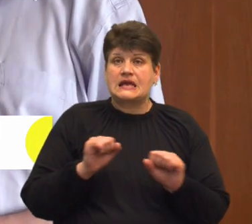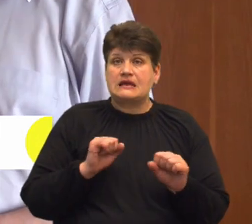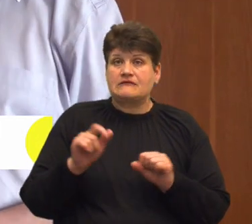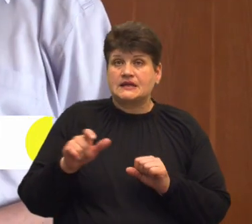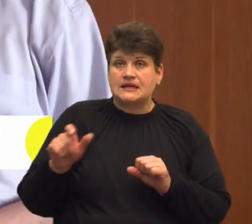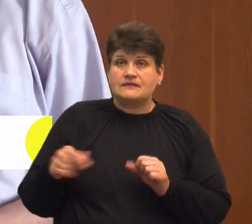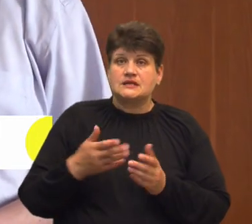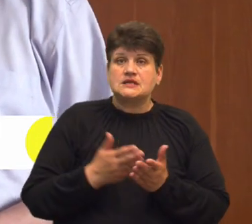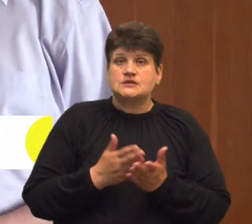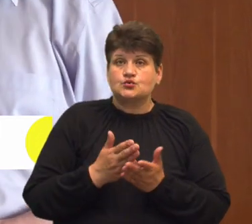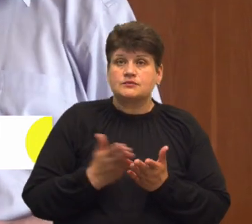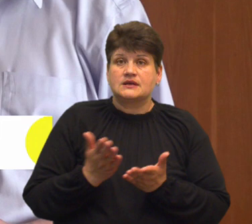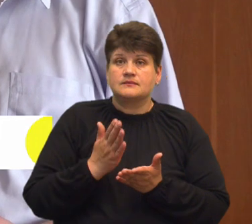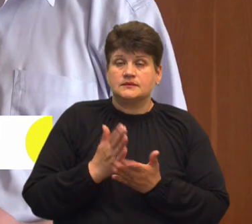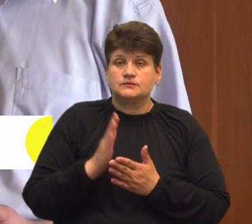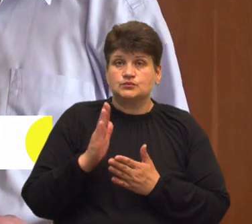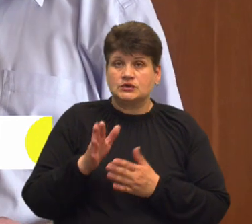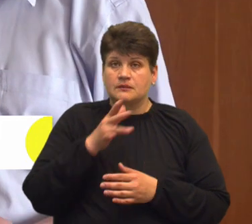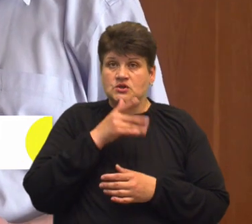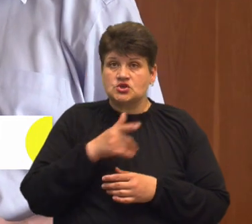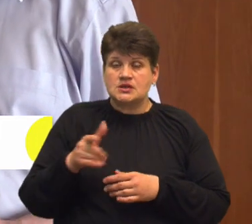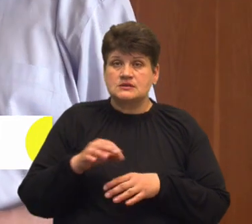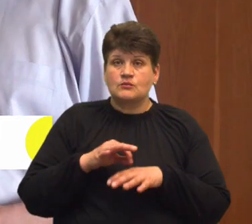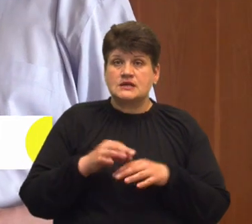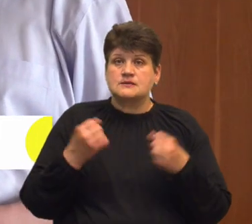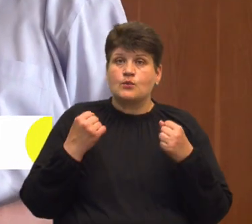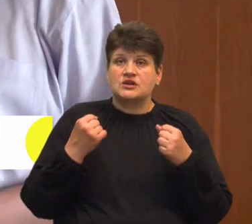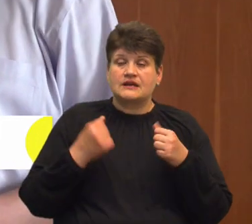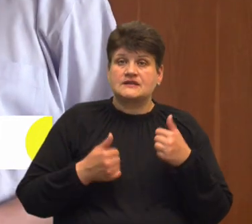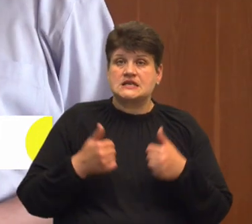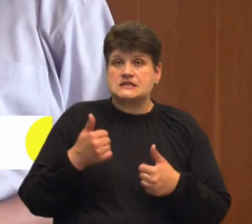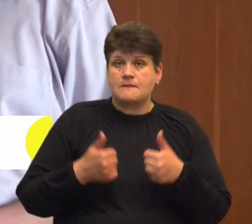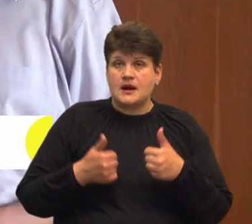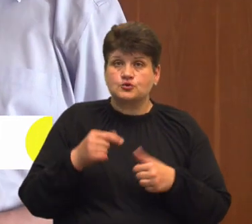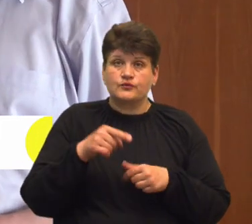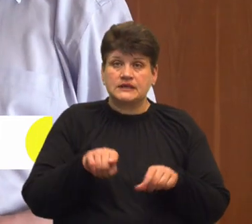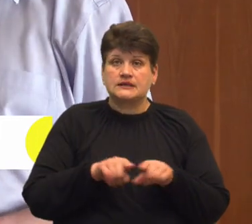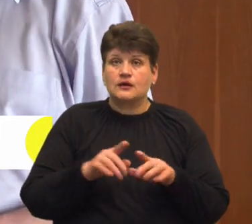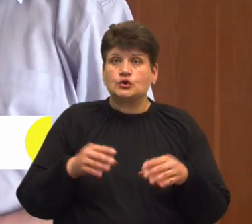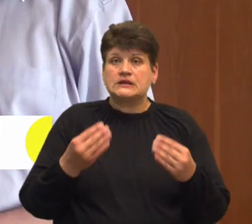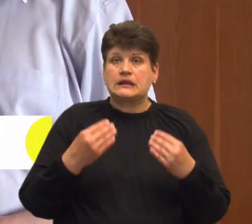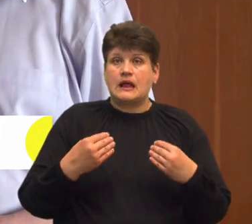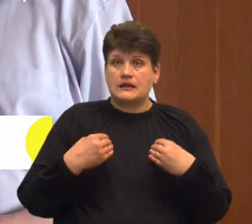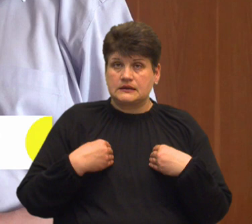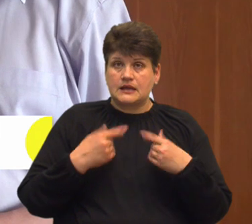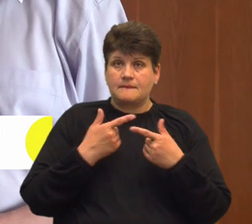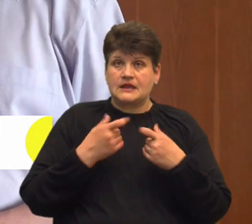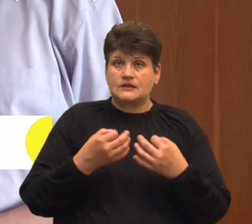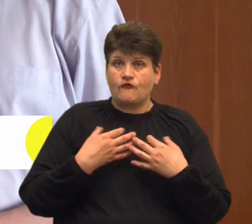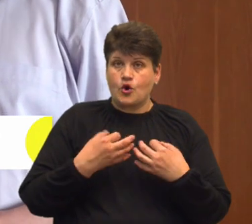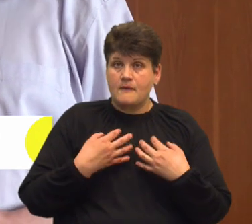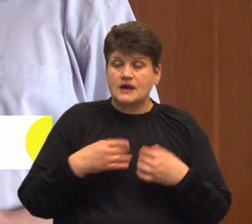служби, які повинні перебувати під час проведення спортивних змагань, щоб вони також надали нам інформацію щодо